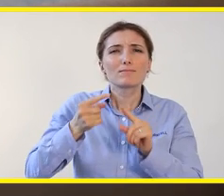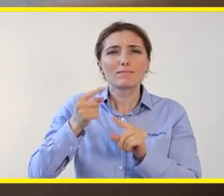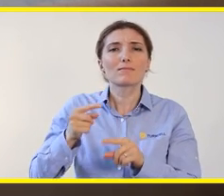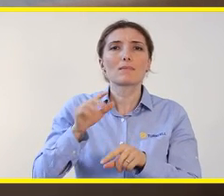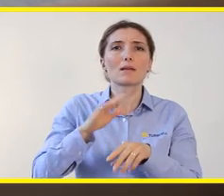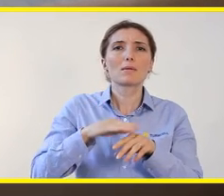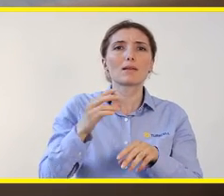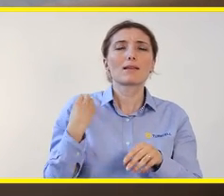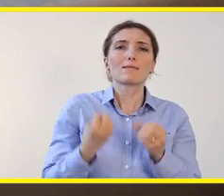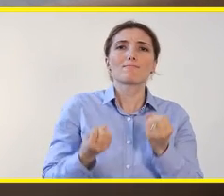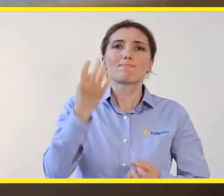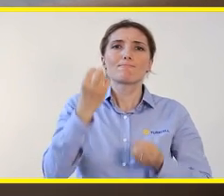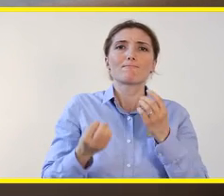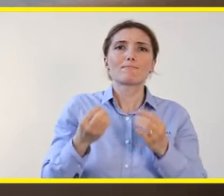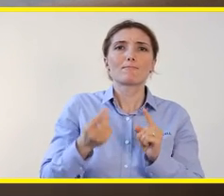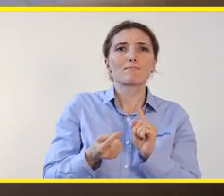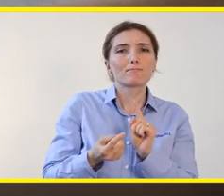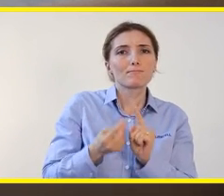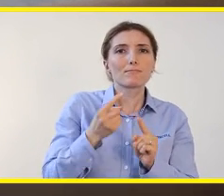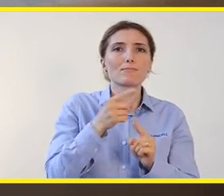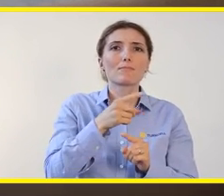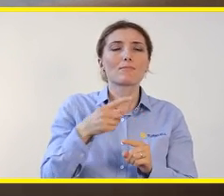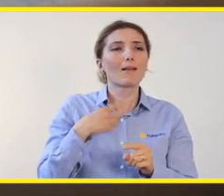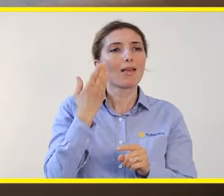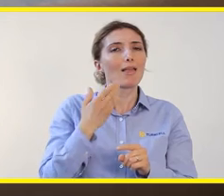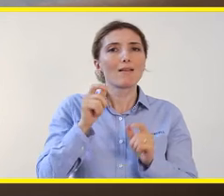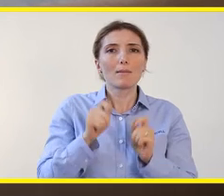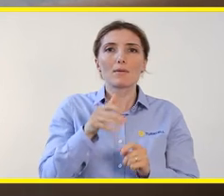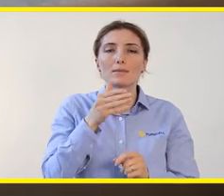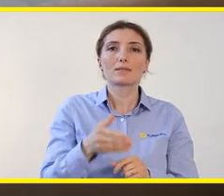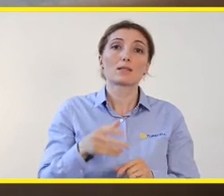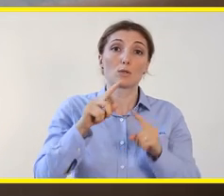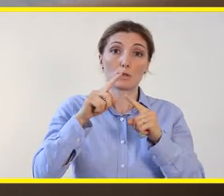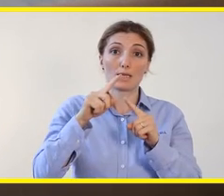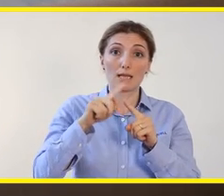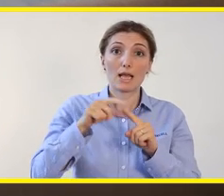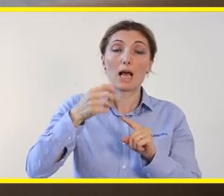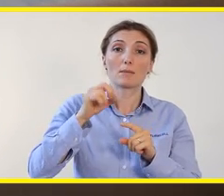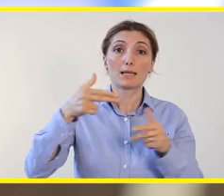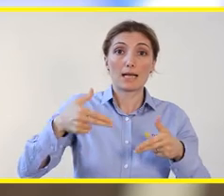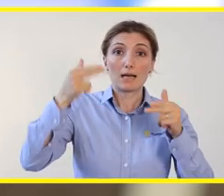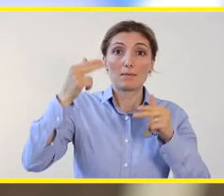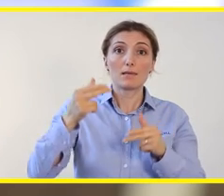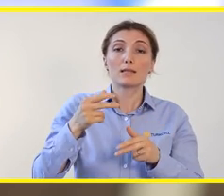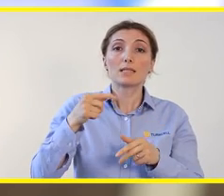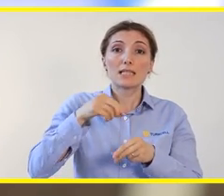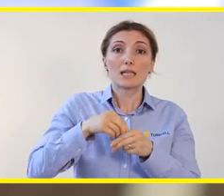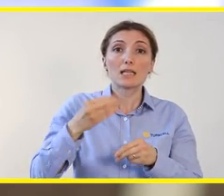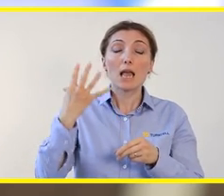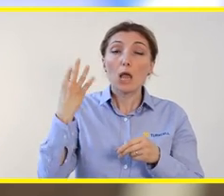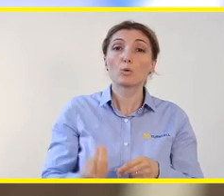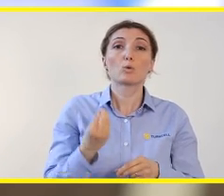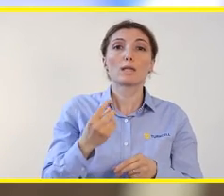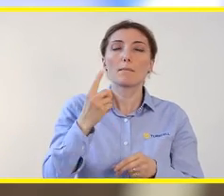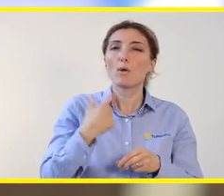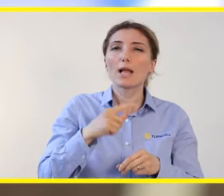çekebilme teknolojileri ile tüm fotoğraf ve videolarınızda 5 inç HD ekran deneyimini yaşayabilirsiniz. TÜRKSEL T60 kamerasının